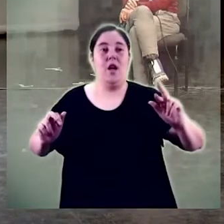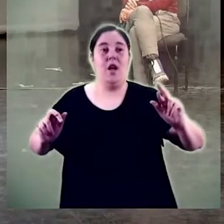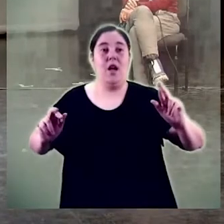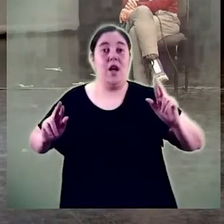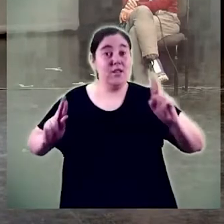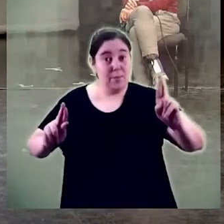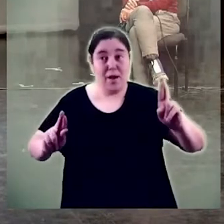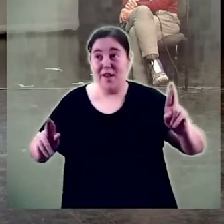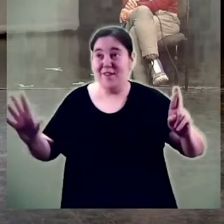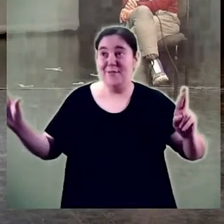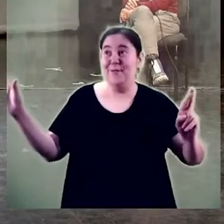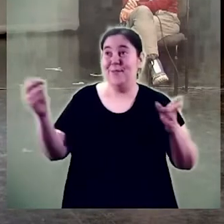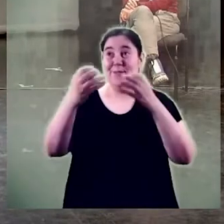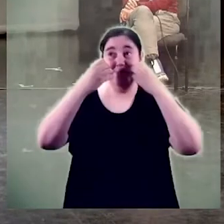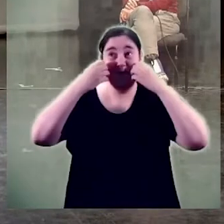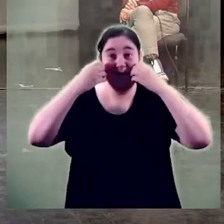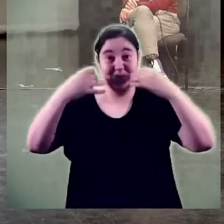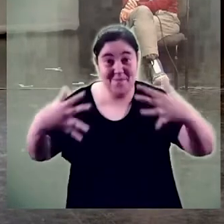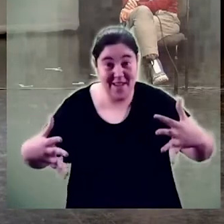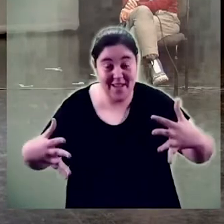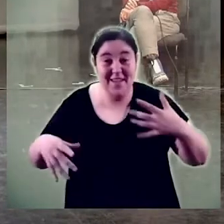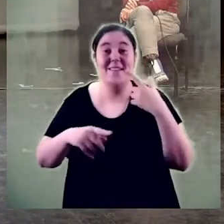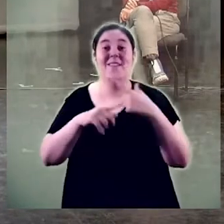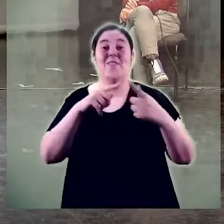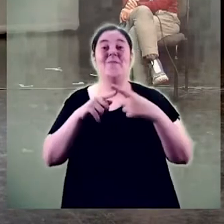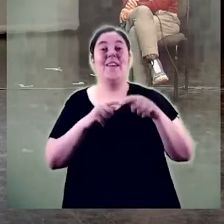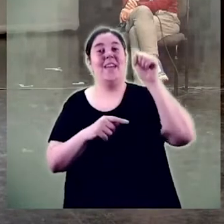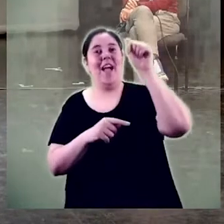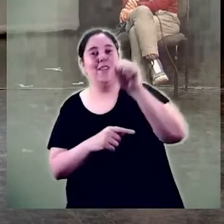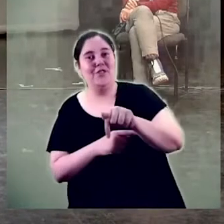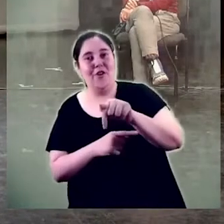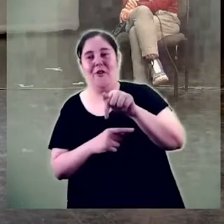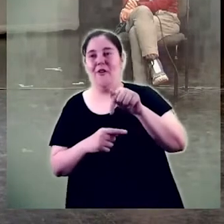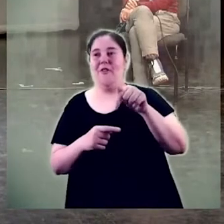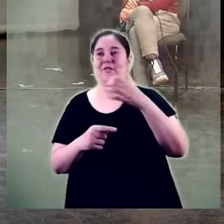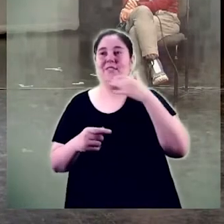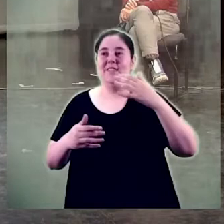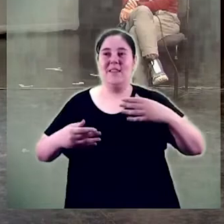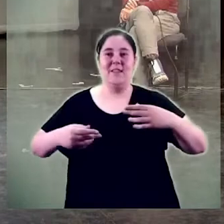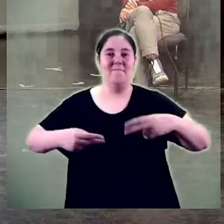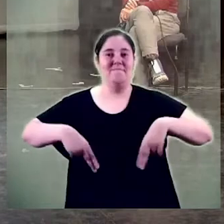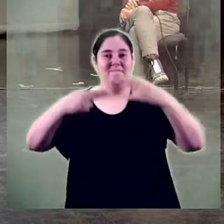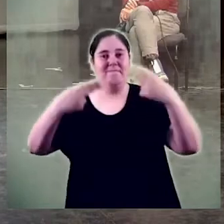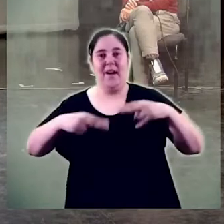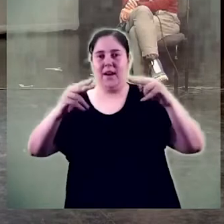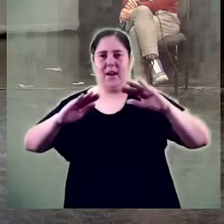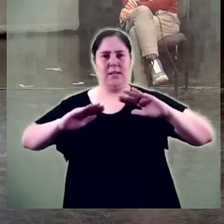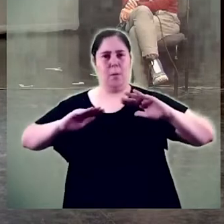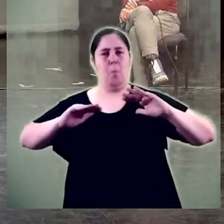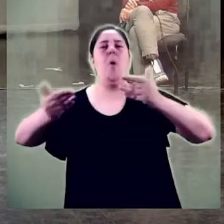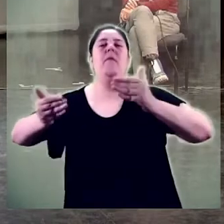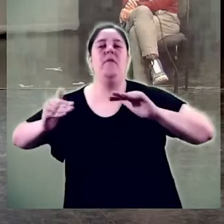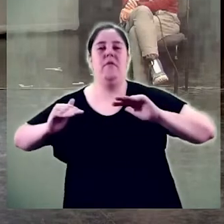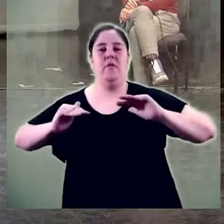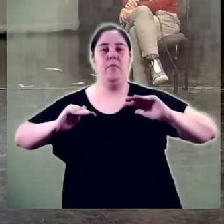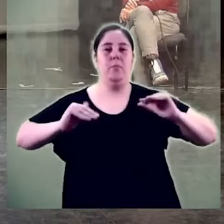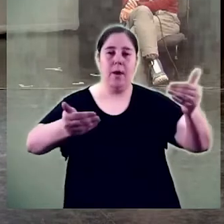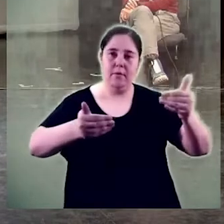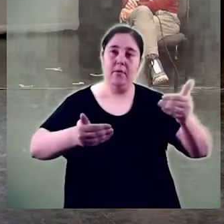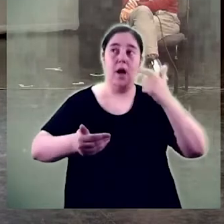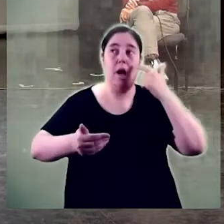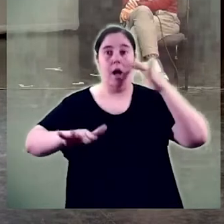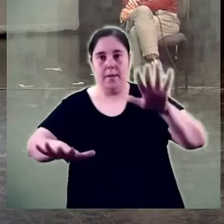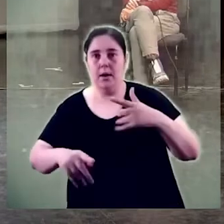això que tot vagi molt bé que això és únicament que comencen a desapareixer aquestes barreres aquestes laons que us trobareu perquè